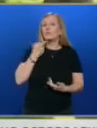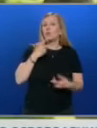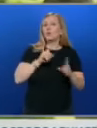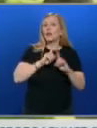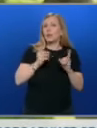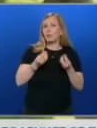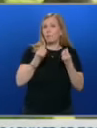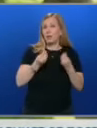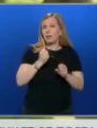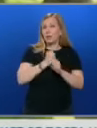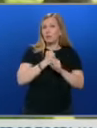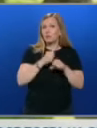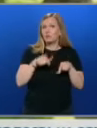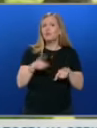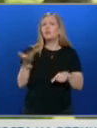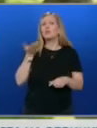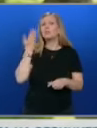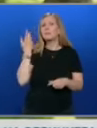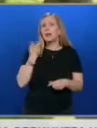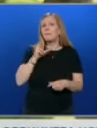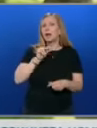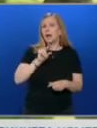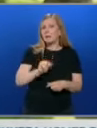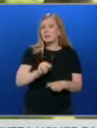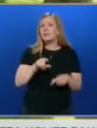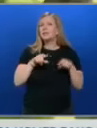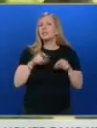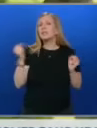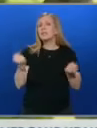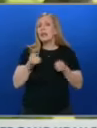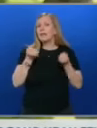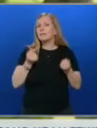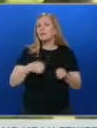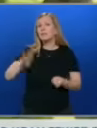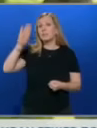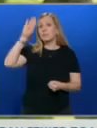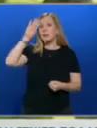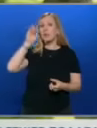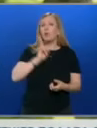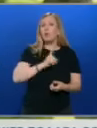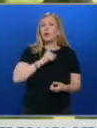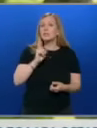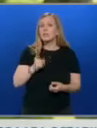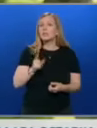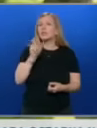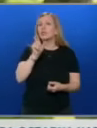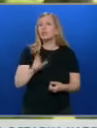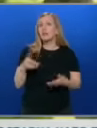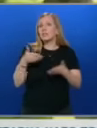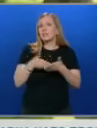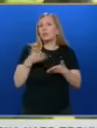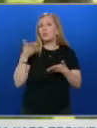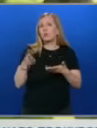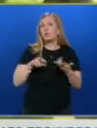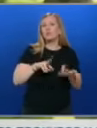подходящ, защото той сам заяви, че е действал в изпълнение на указания на човека, срещу когато